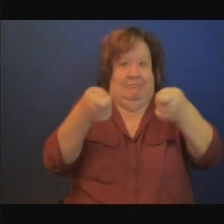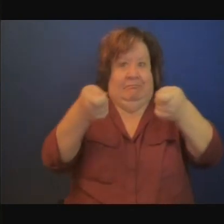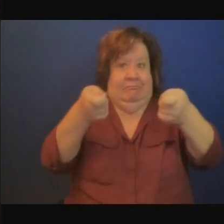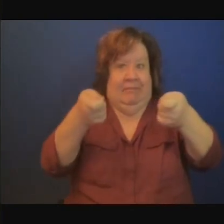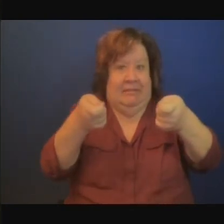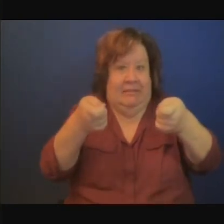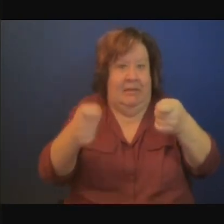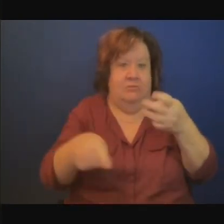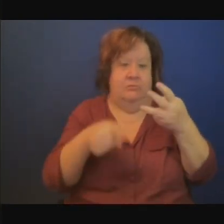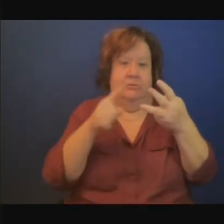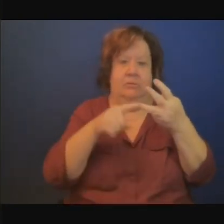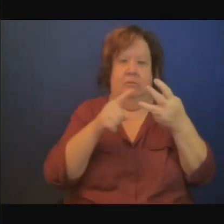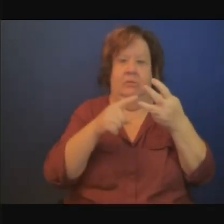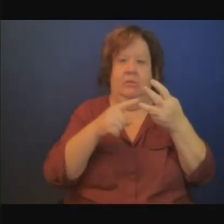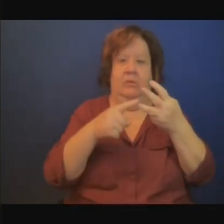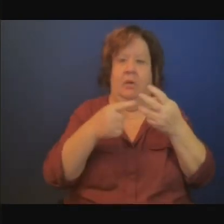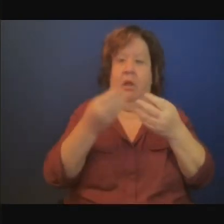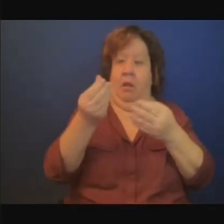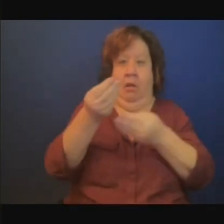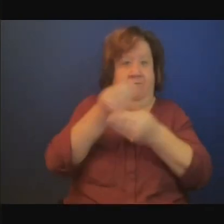mécanisme de marché.